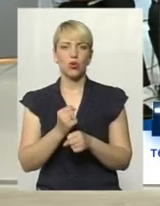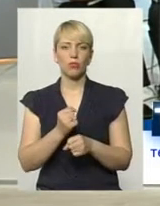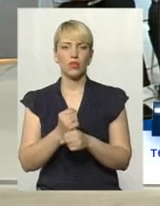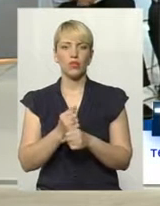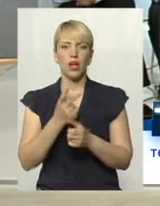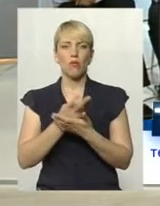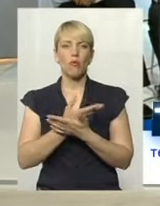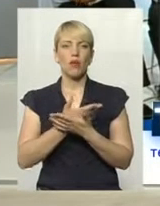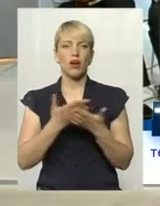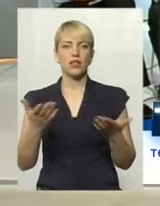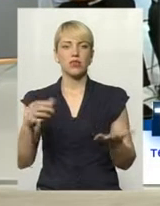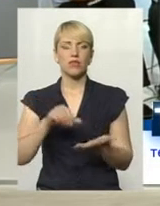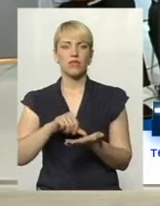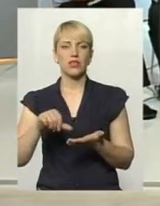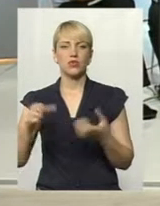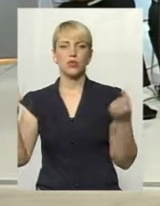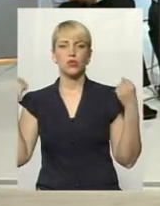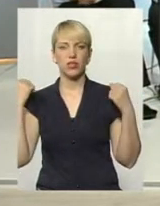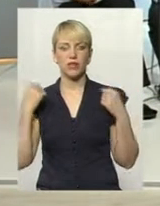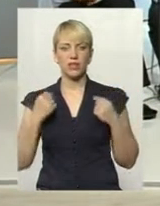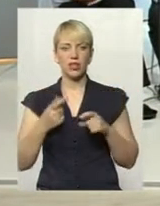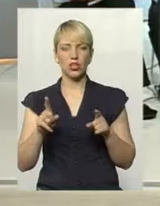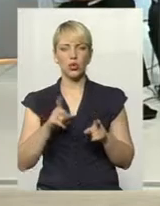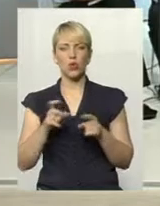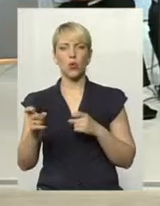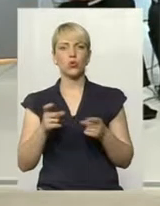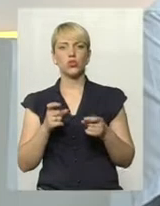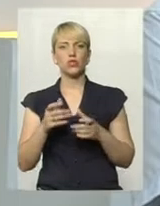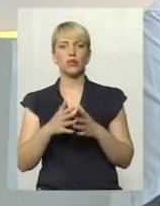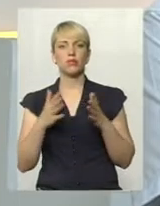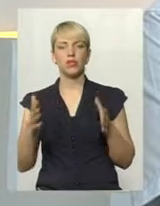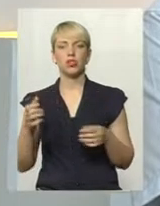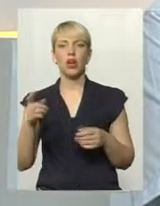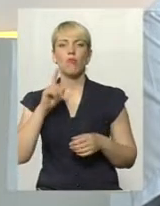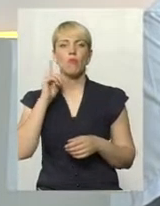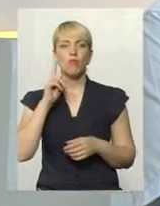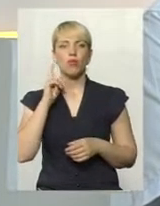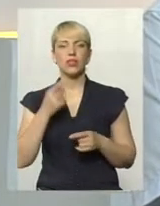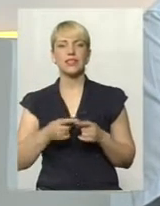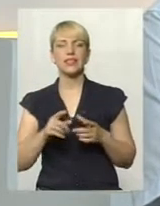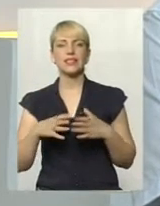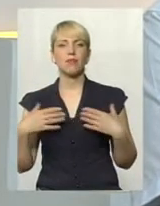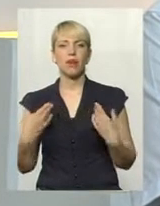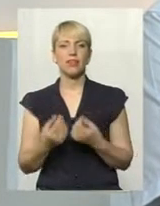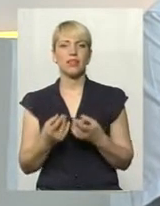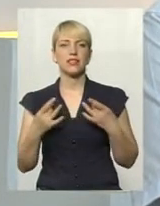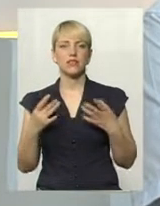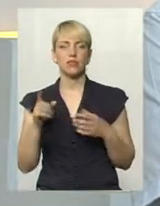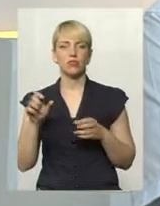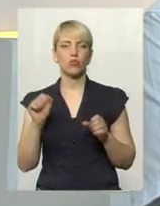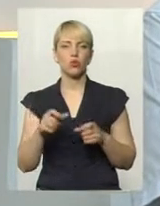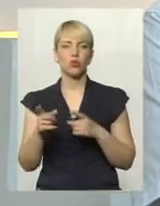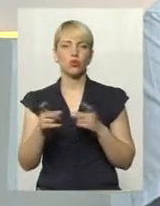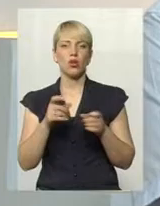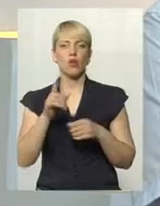спортивні виступи, і долучити чим більше молоді. Це сімейне свято, там можна залучати